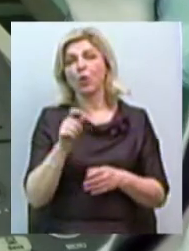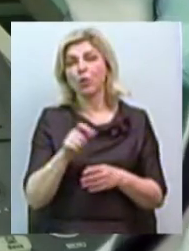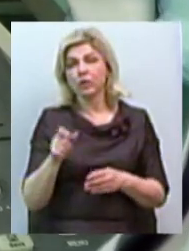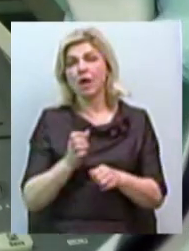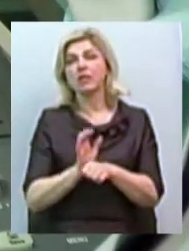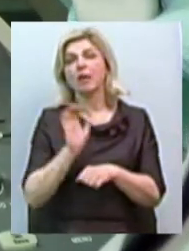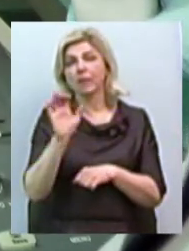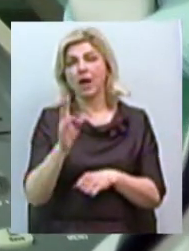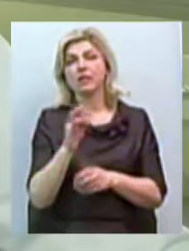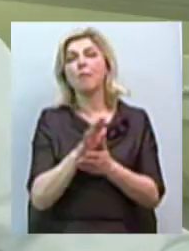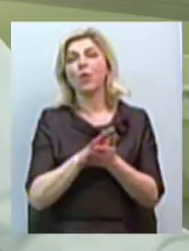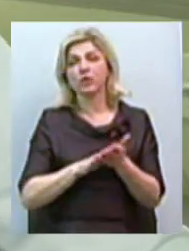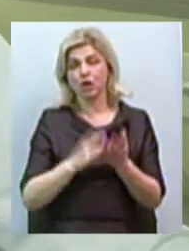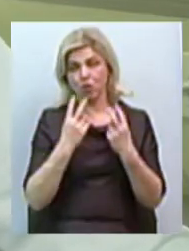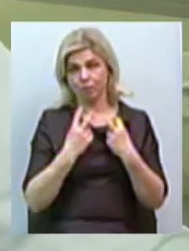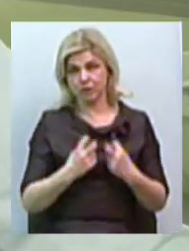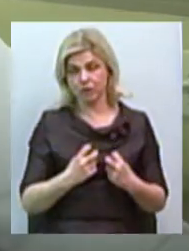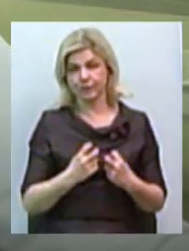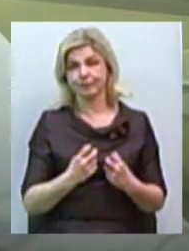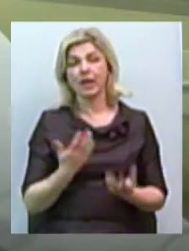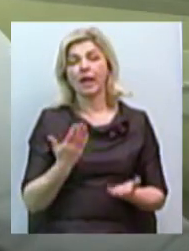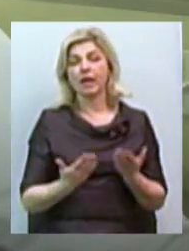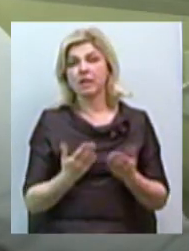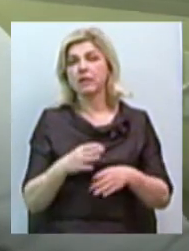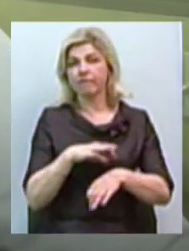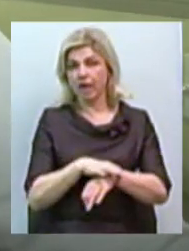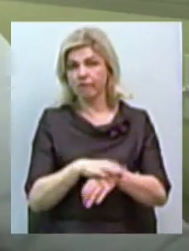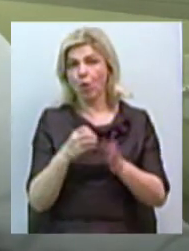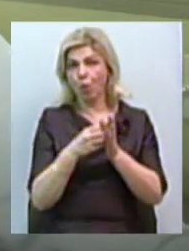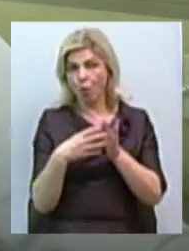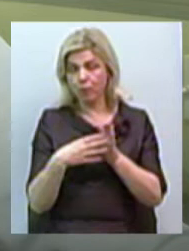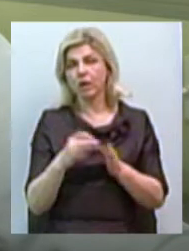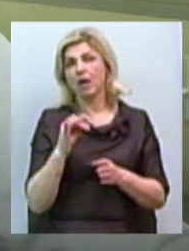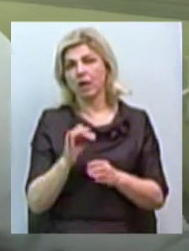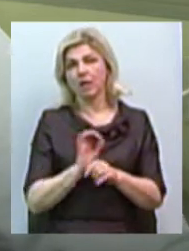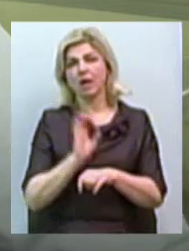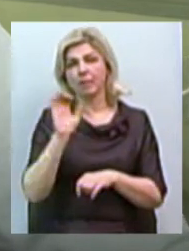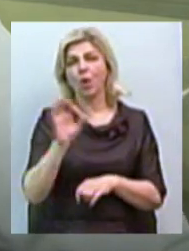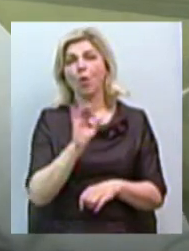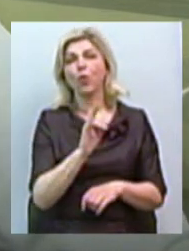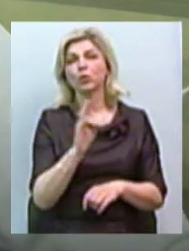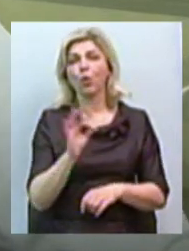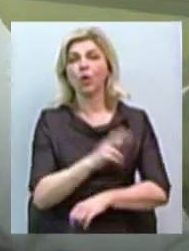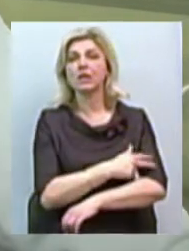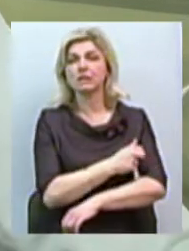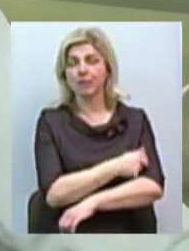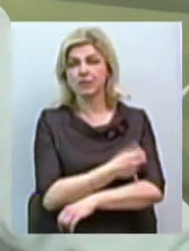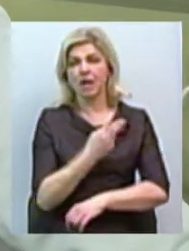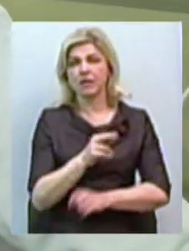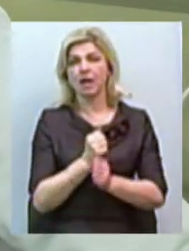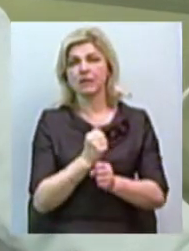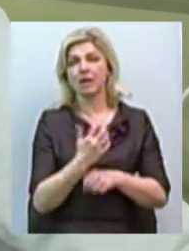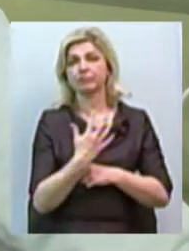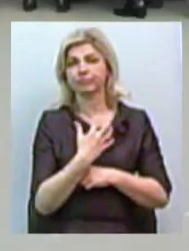подальше обстеження. Якщо ми виявили пухлину, ми відправляємо в онкодиспансер для проведення мамографії, для проведення